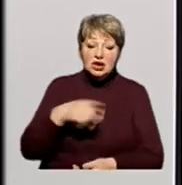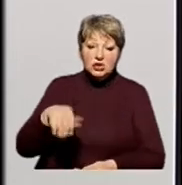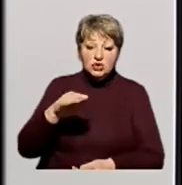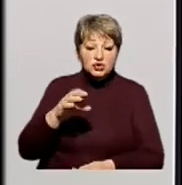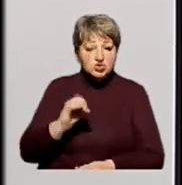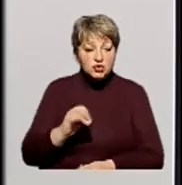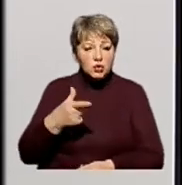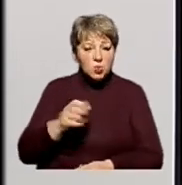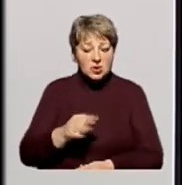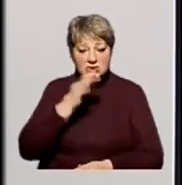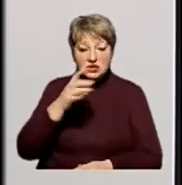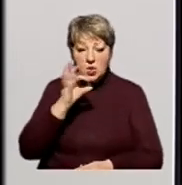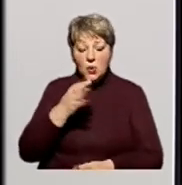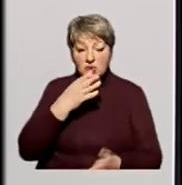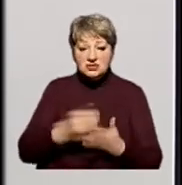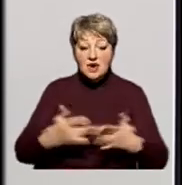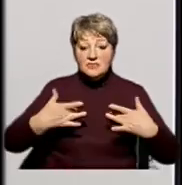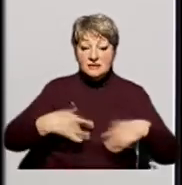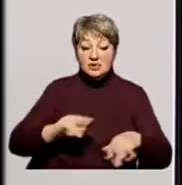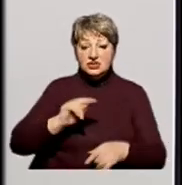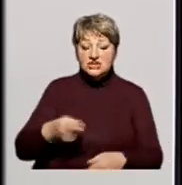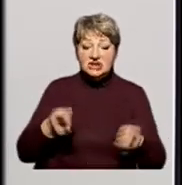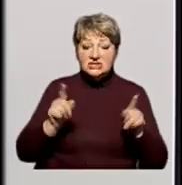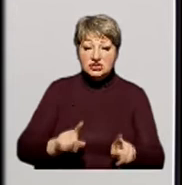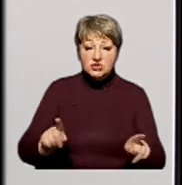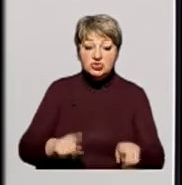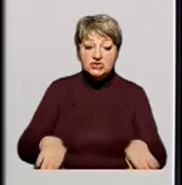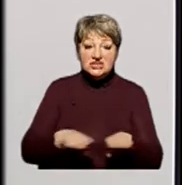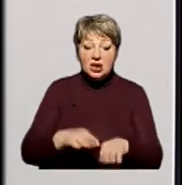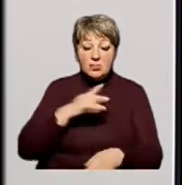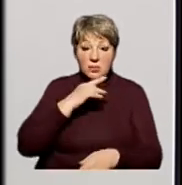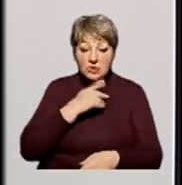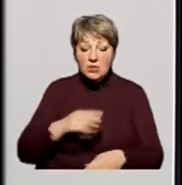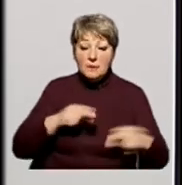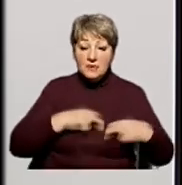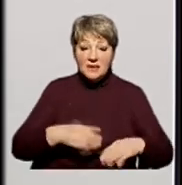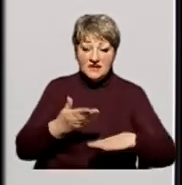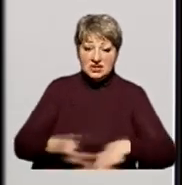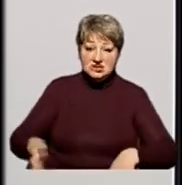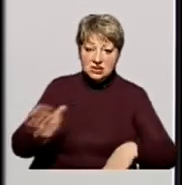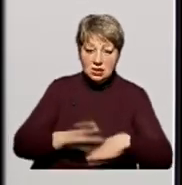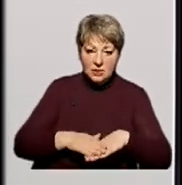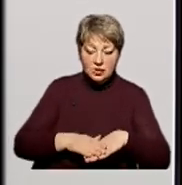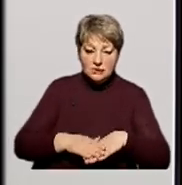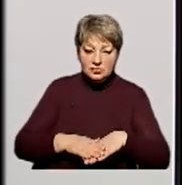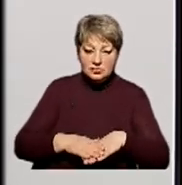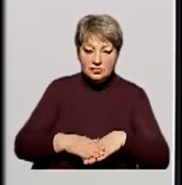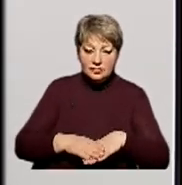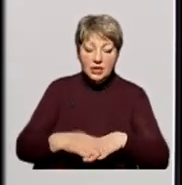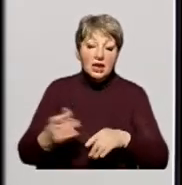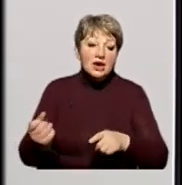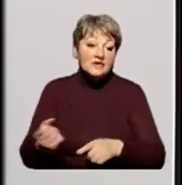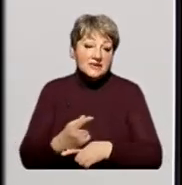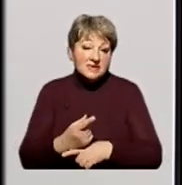заявила про своє звільнення через те, що, цитую, з такими ідіотами працювати складно. З'явилися в